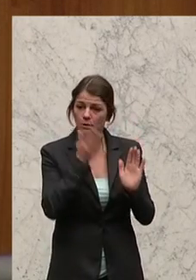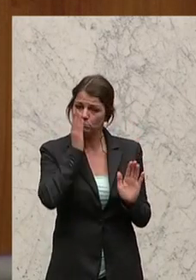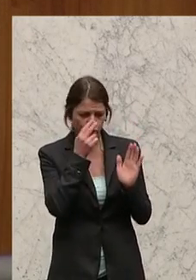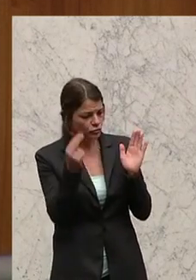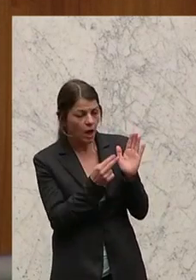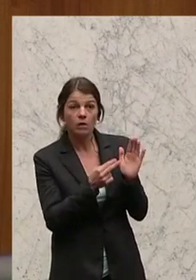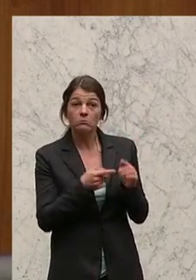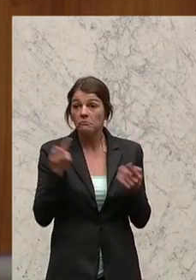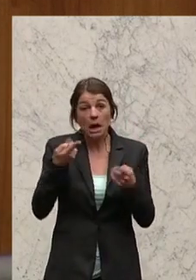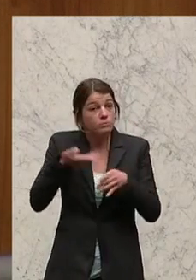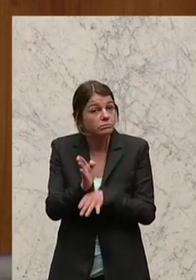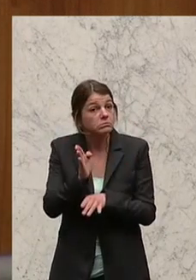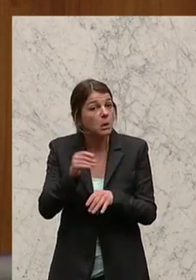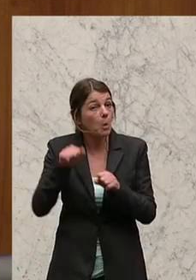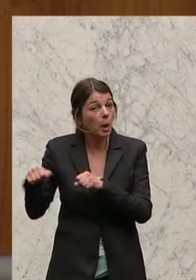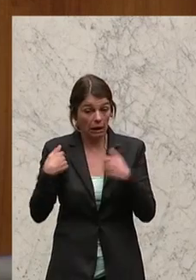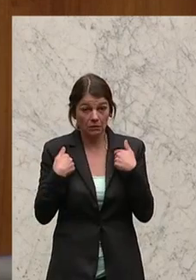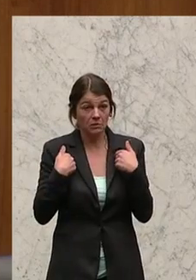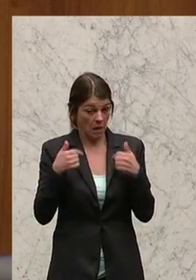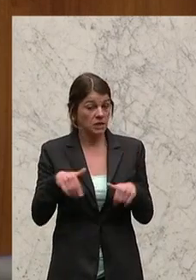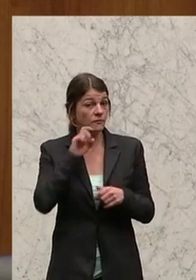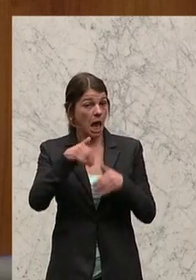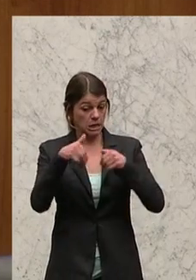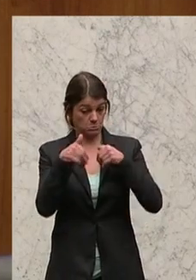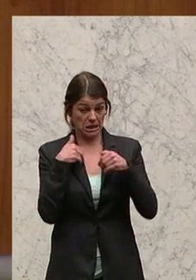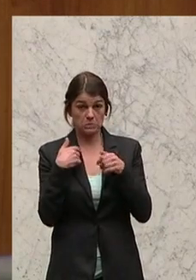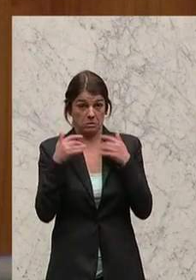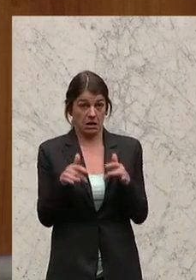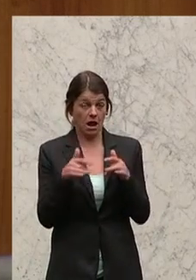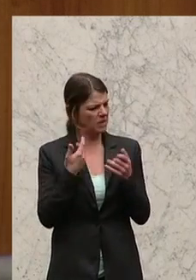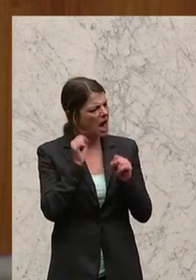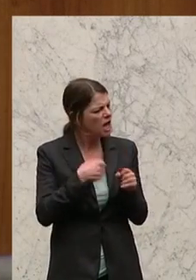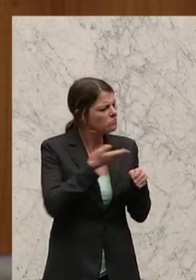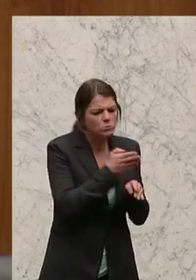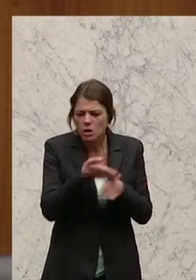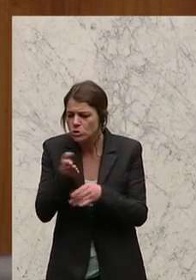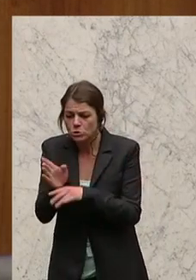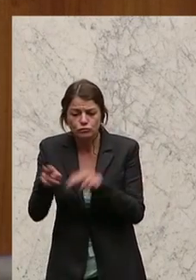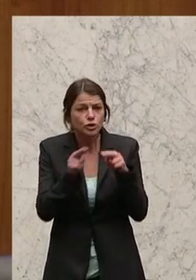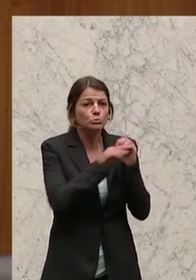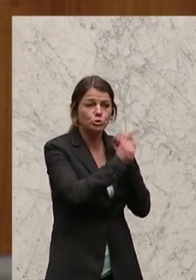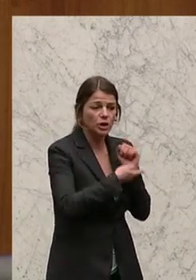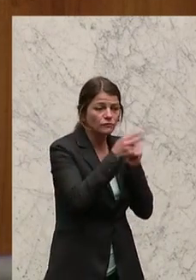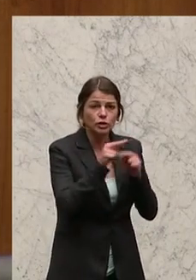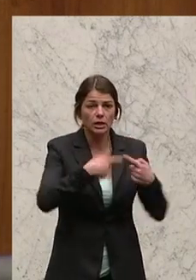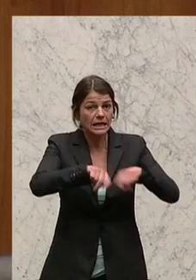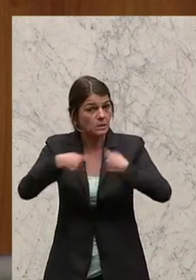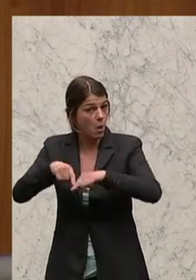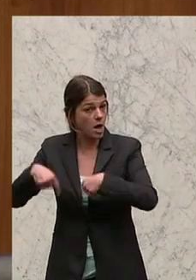welche Eingriffsmöglichkeiten eigentlich ein Finanzminister ins Budget in den einzelnen Ressorts hat. Und schauen Sie sich einmal an,